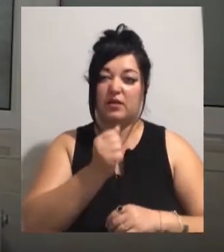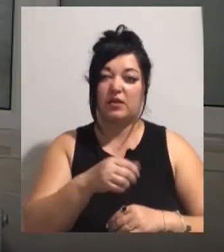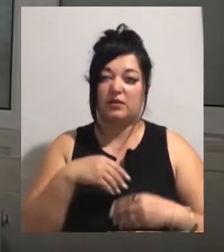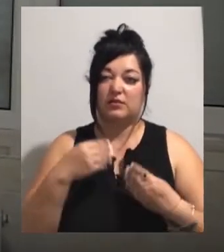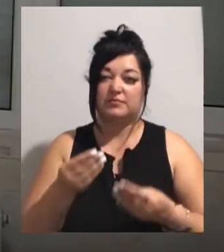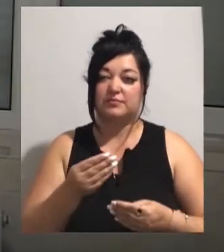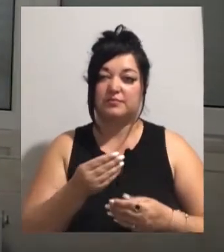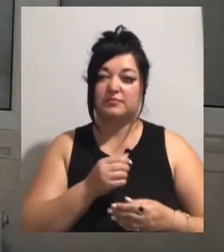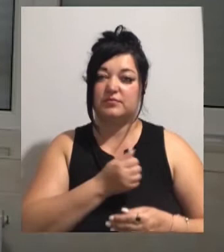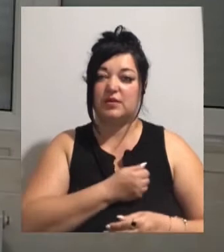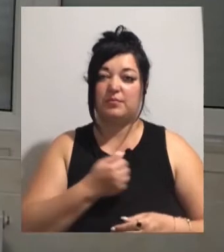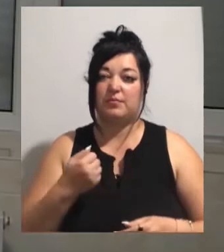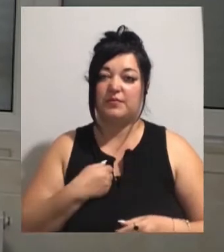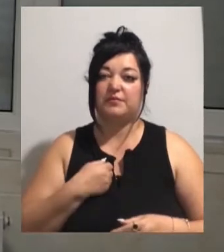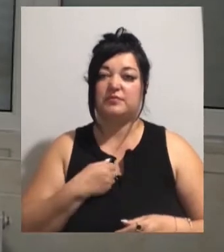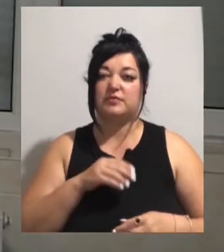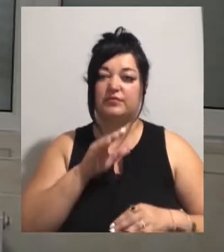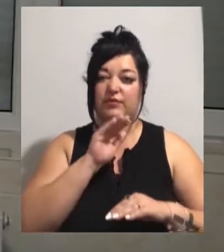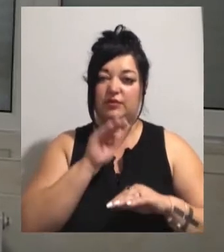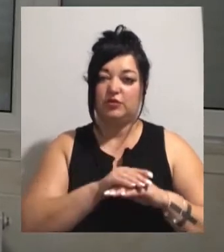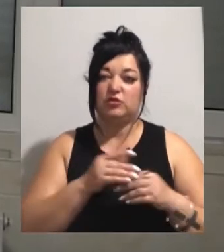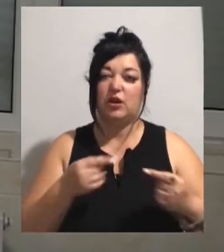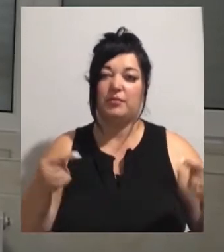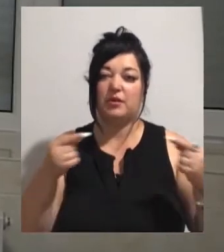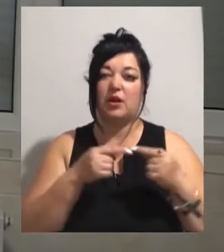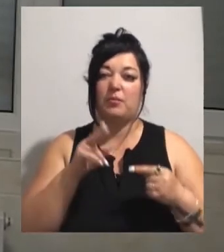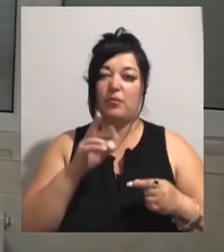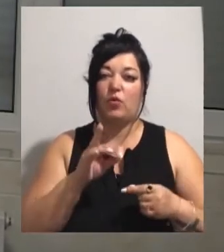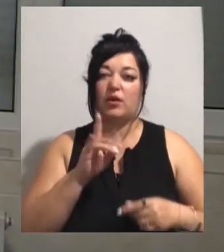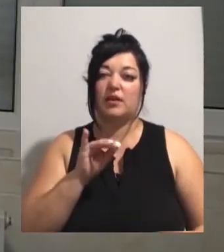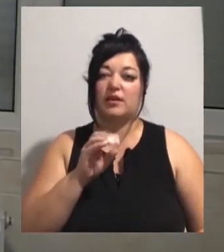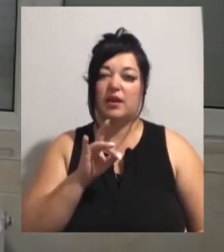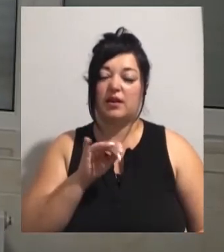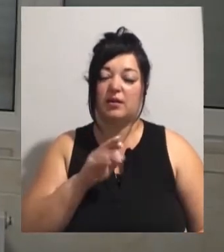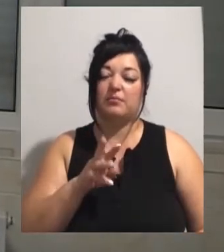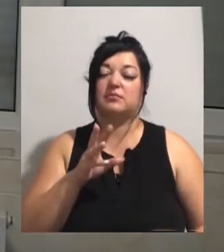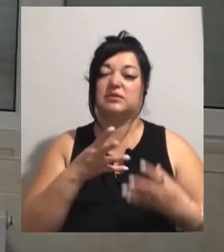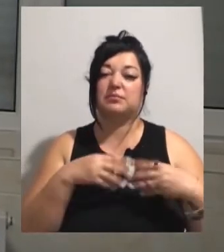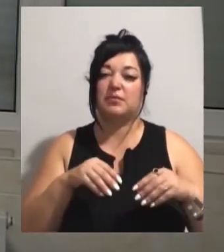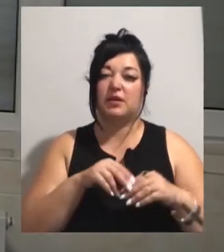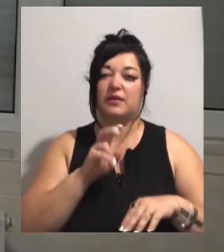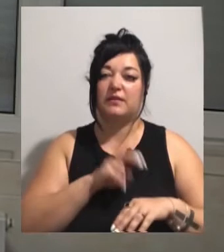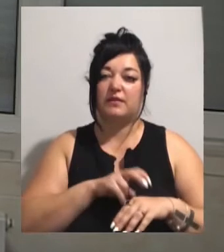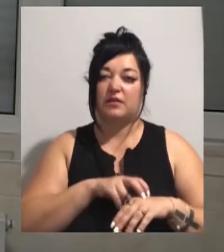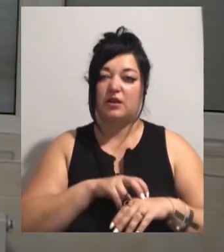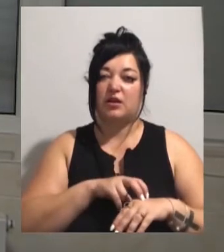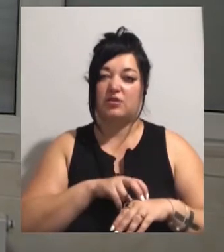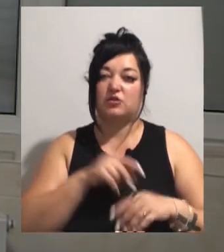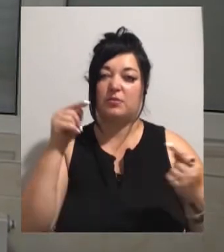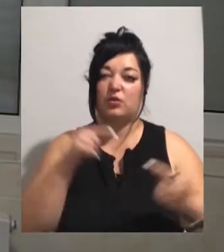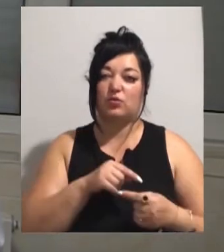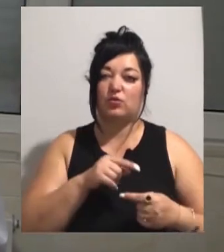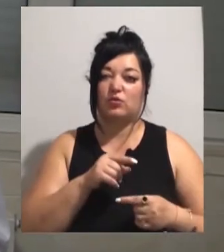фактично вирішують по критеріям сімейний врач, підходить даний пацієнт под ту